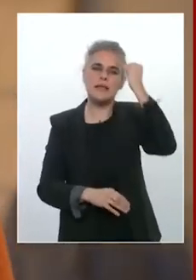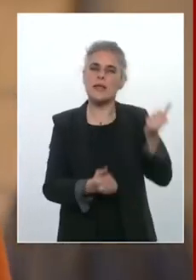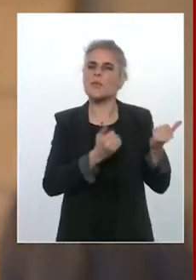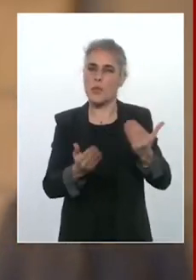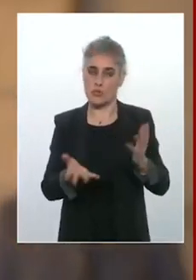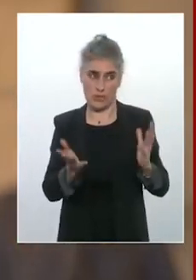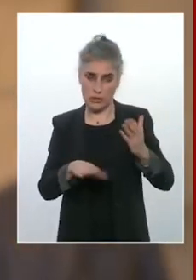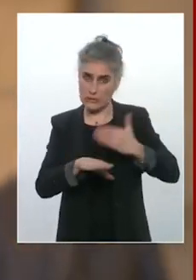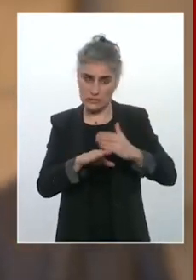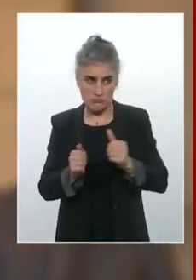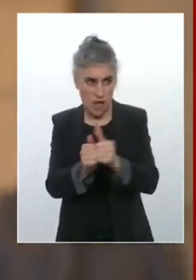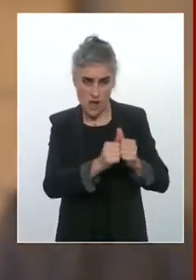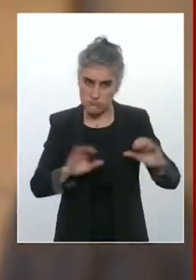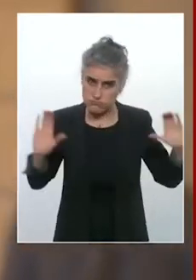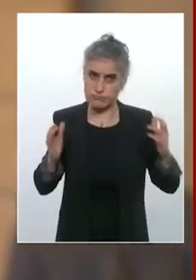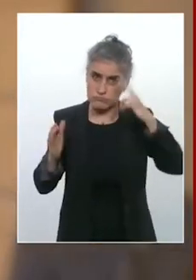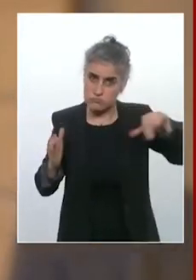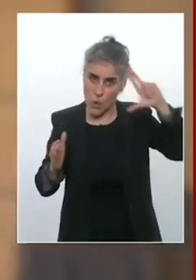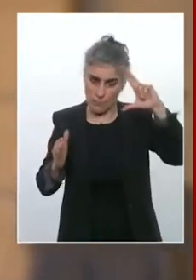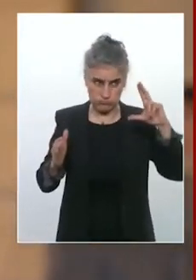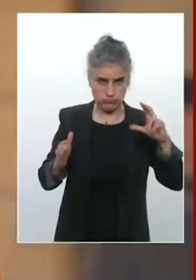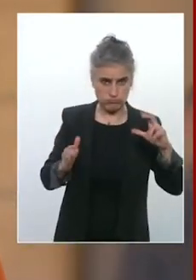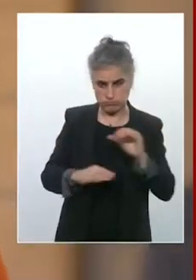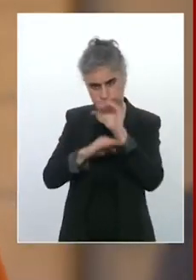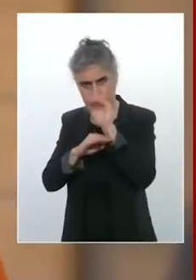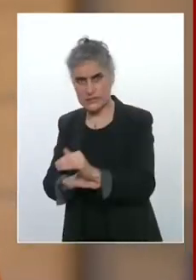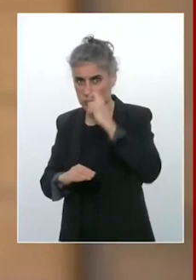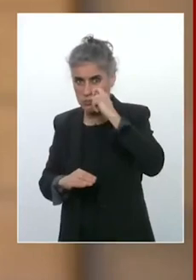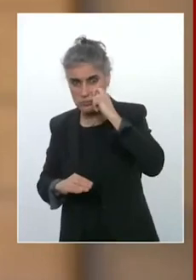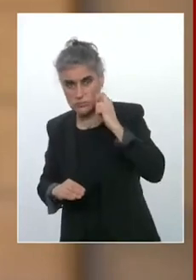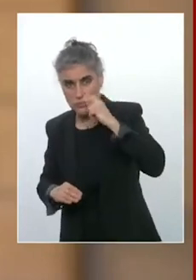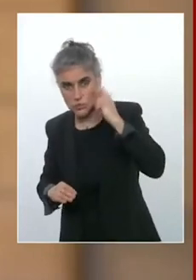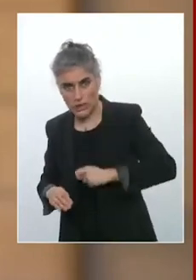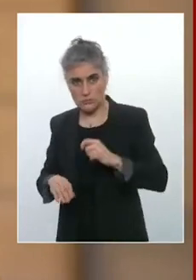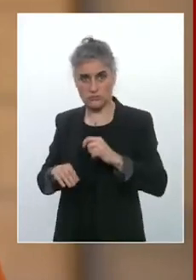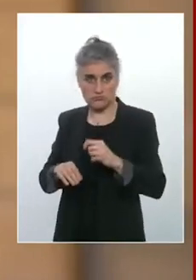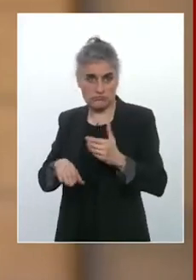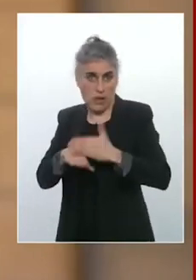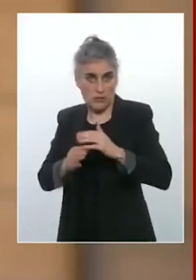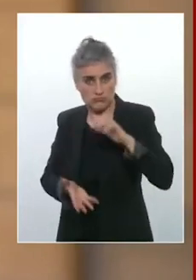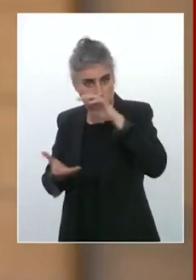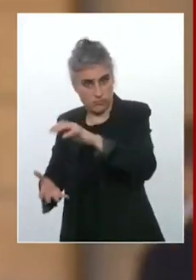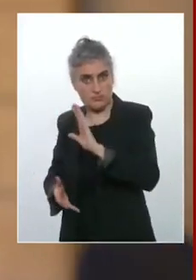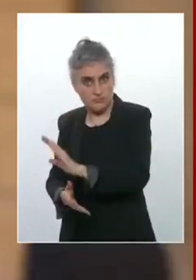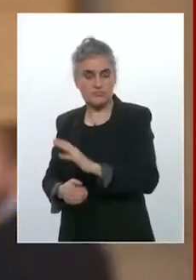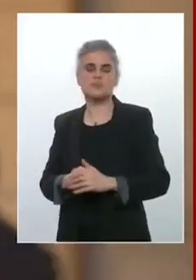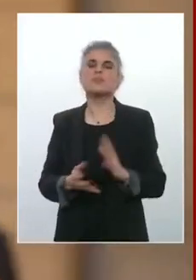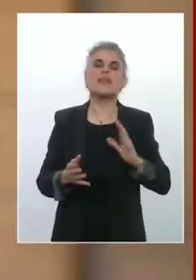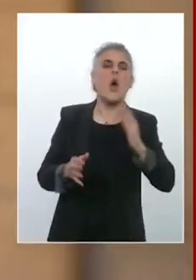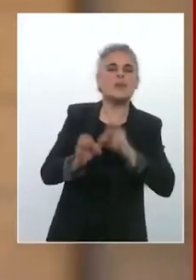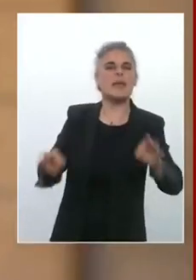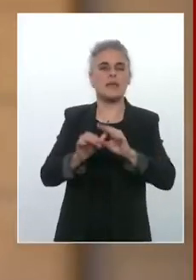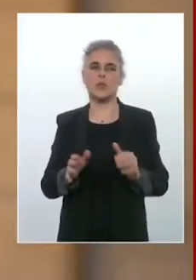-ce que vous pensez que vous cheminez vers un accord avec les frugos qui étaient là ce soir, notamment avec le chancelier allemand Olaf Scholz ? On sait que les Allemands